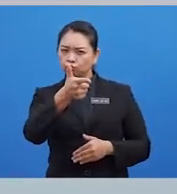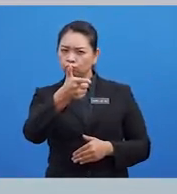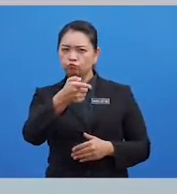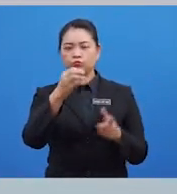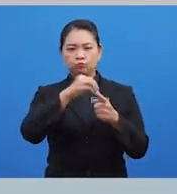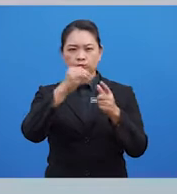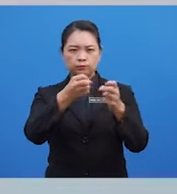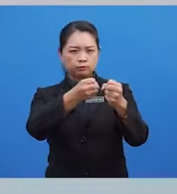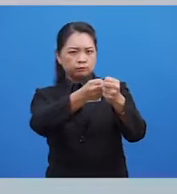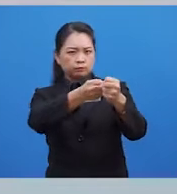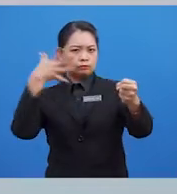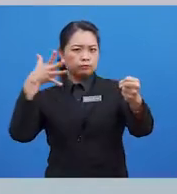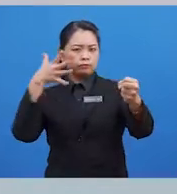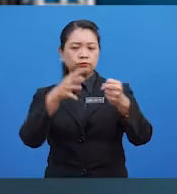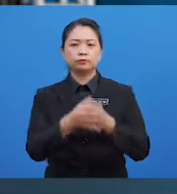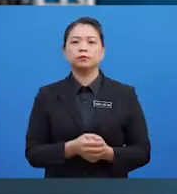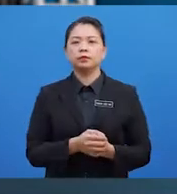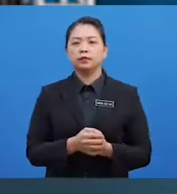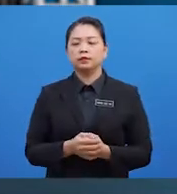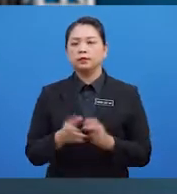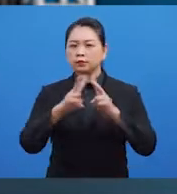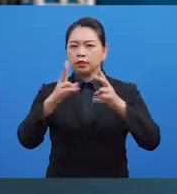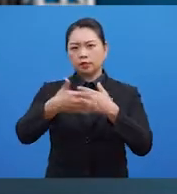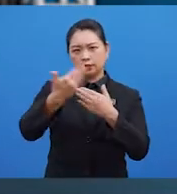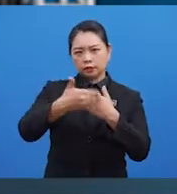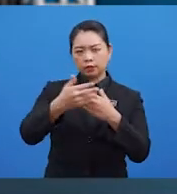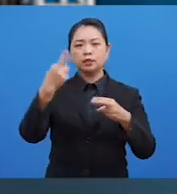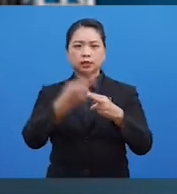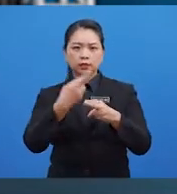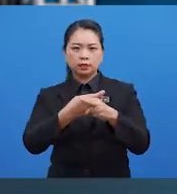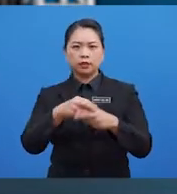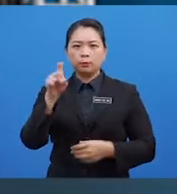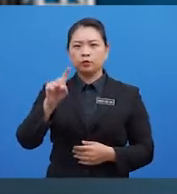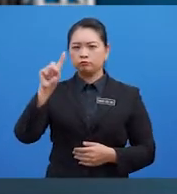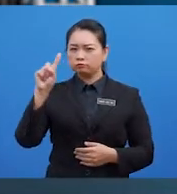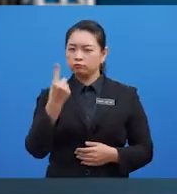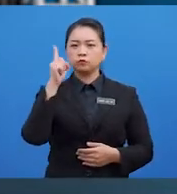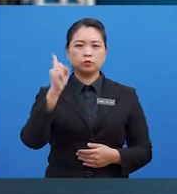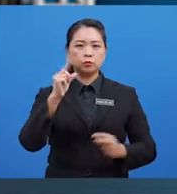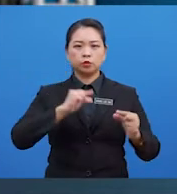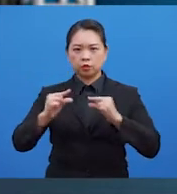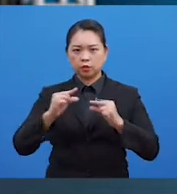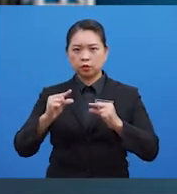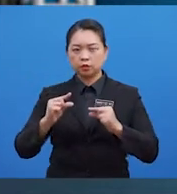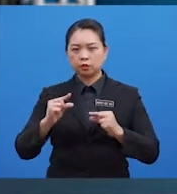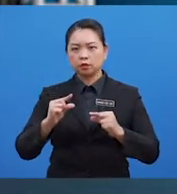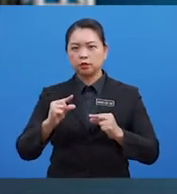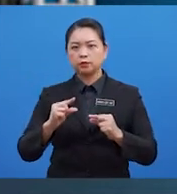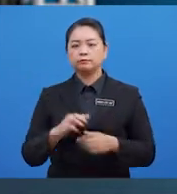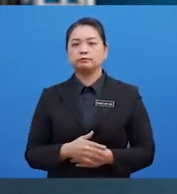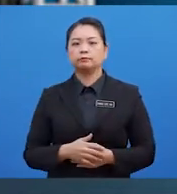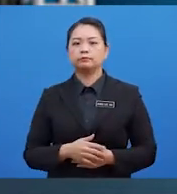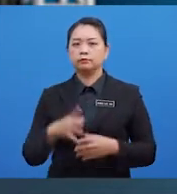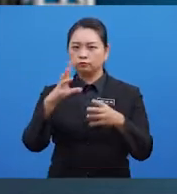Atau Melepaskan Anak Panah Kemahiran Ini Amat Mudah Ringkas Memerlukan Hanya Satu Pergerakan